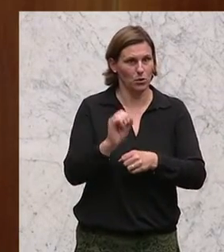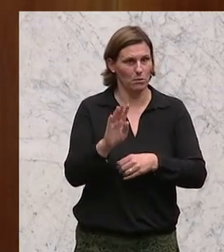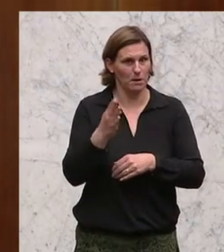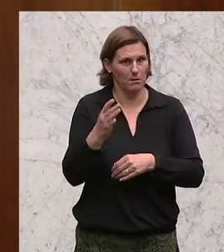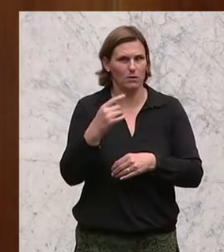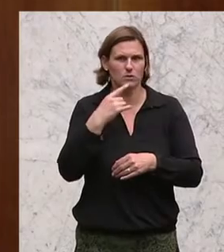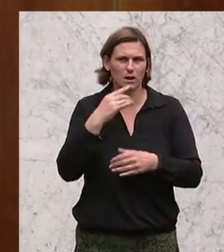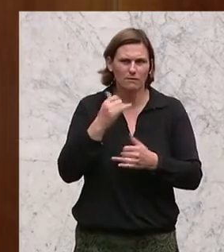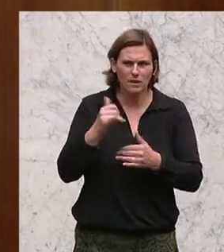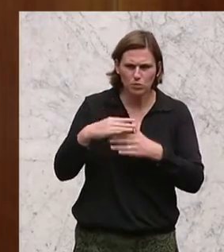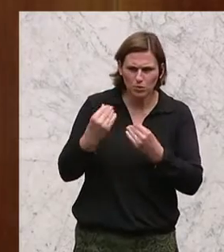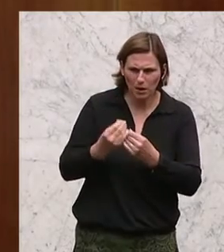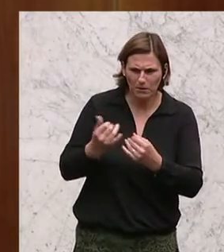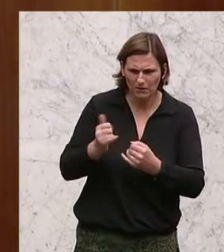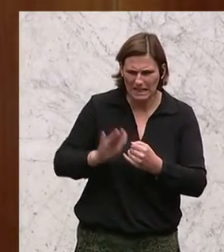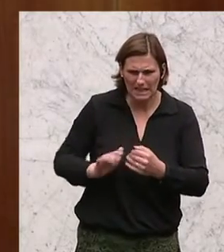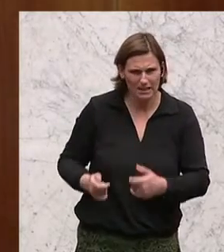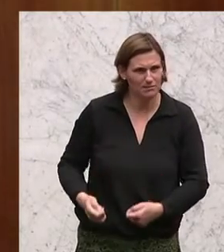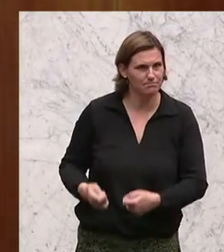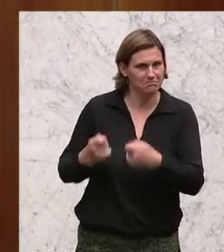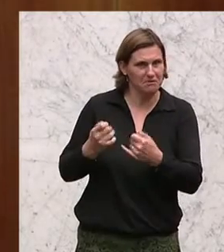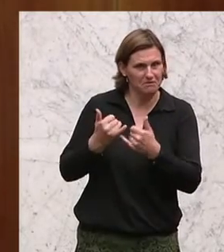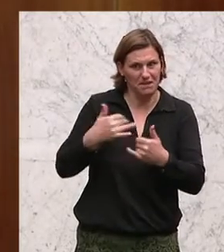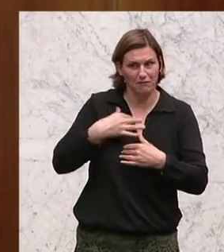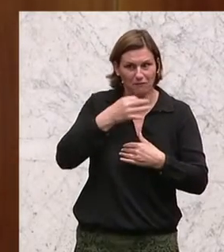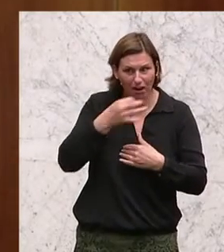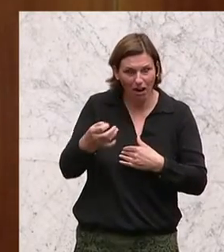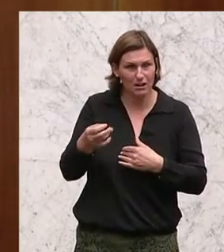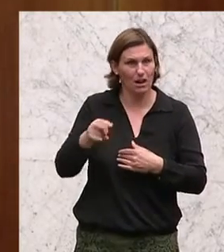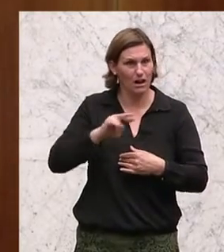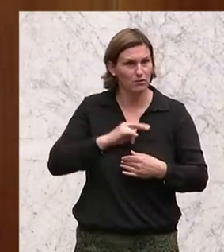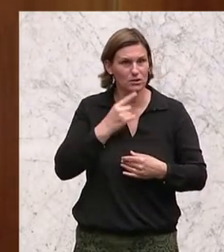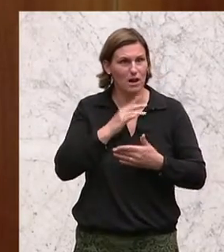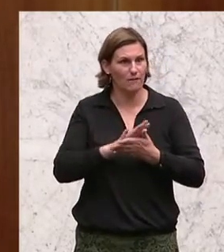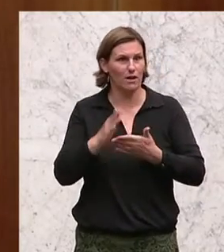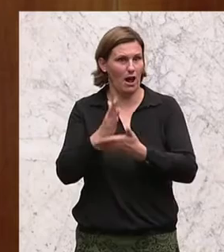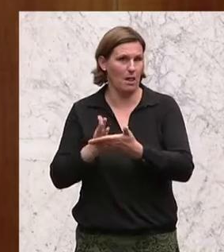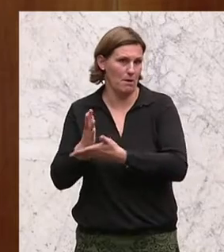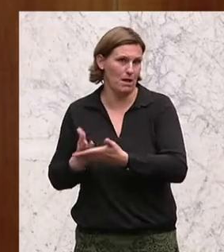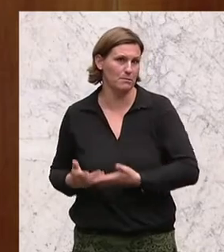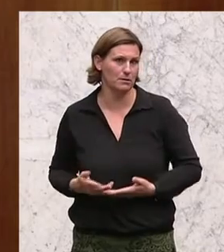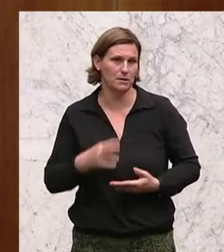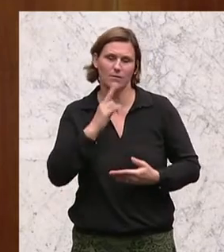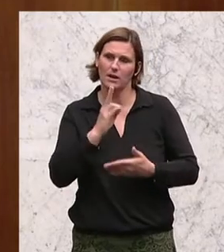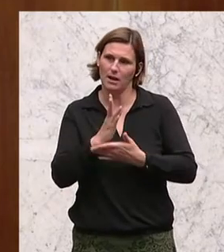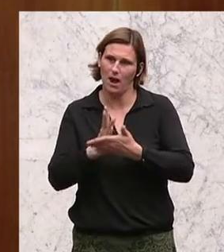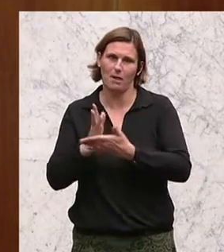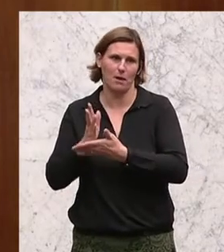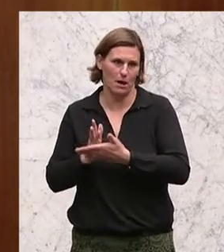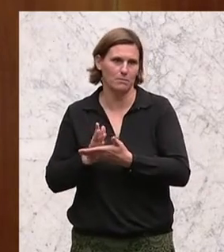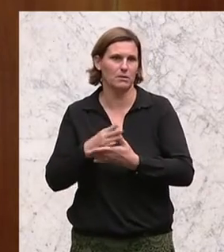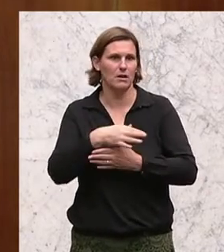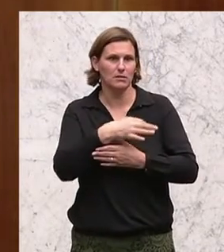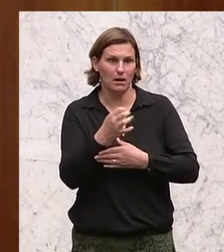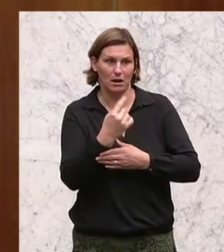gemeinsam ein Kind großziehen, wie das funktionieren kann. Und da hat sich gesagt, ganz einfach, halbe, halbe. Und zwar wirklich halbe, halbe. Es gibt